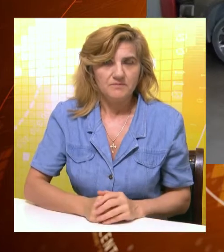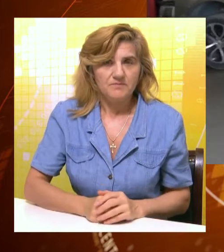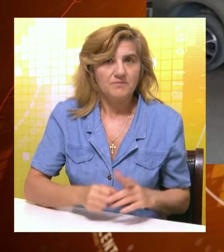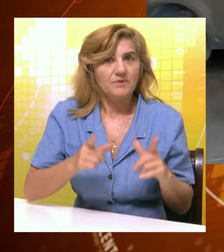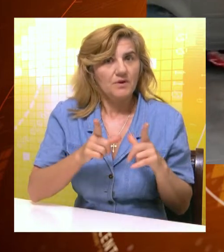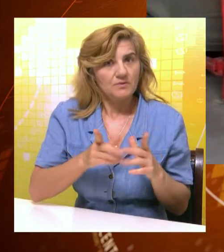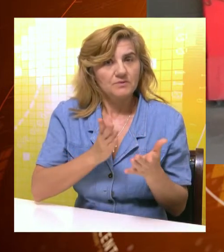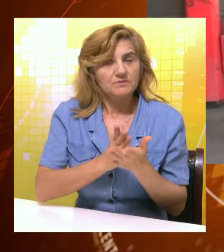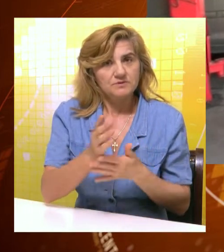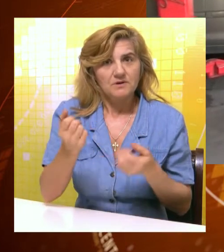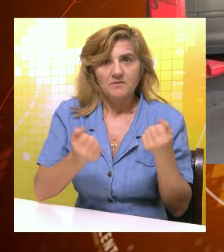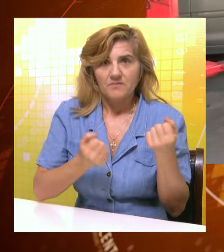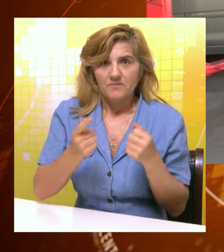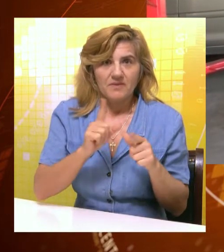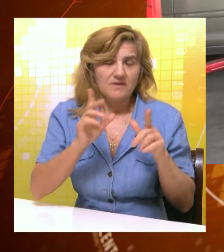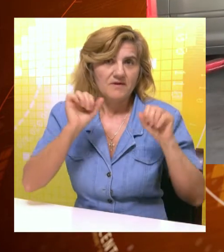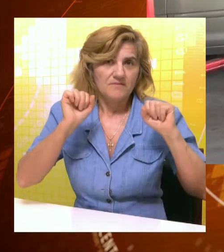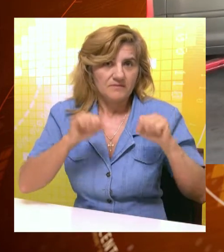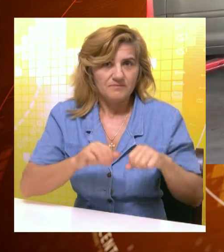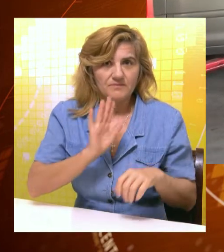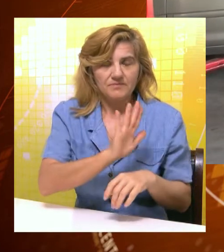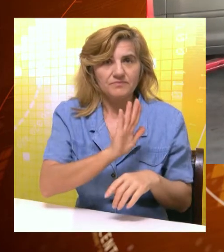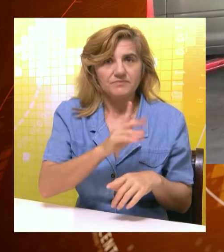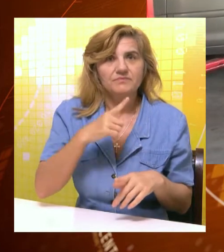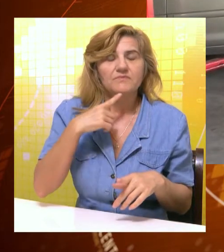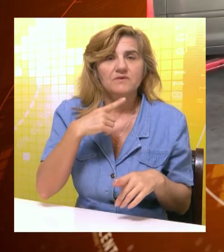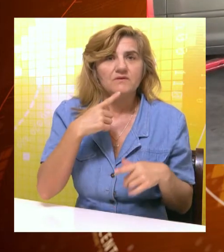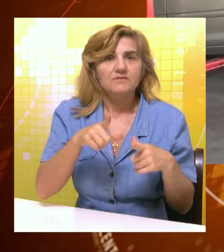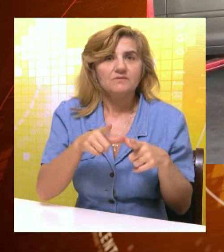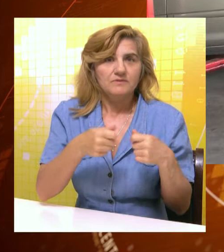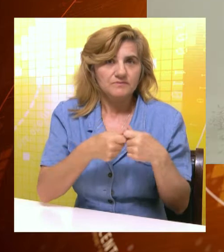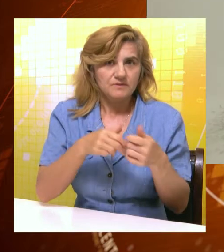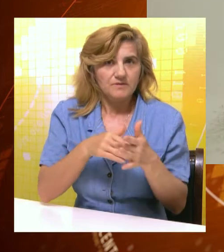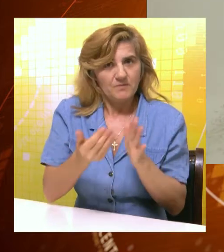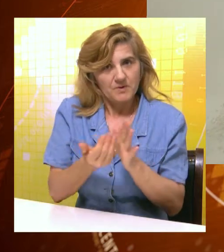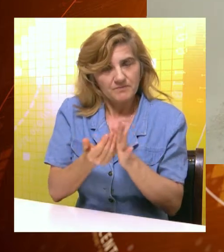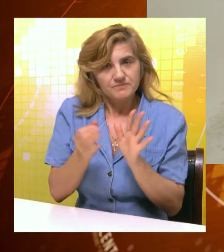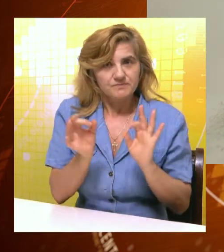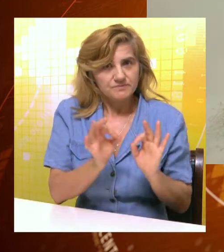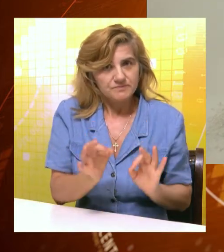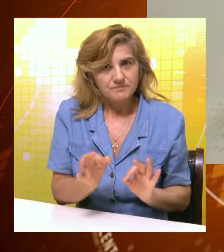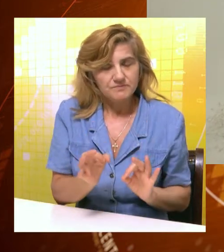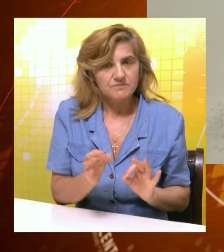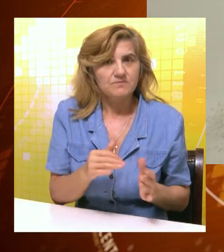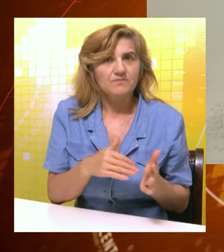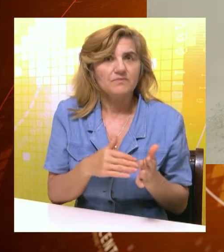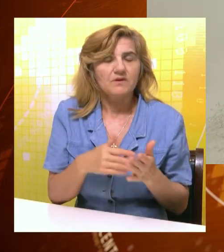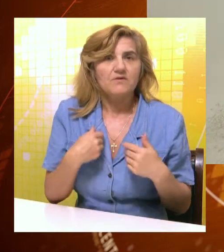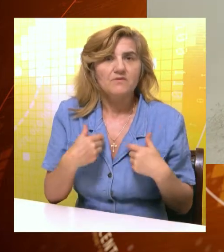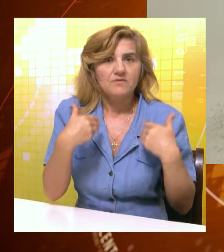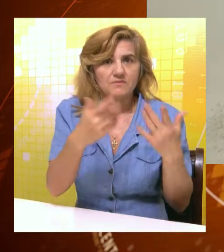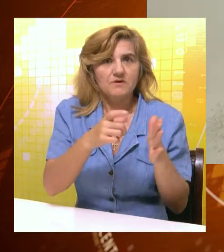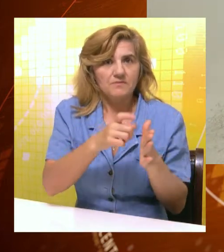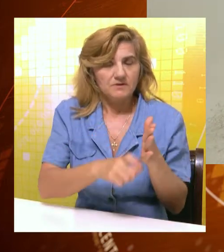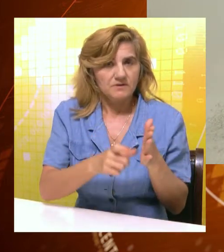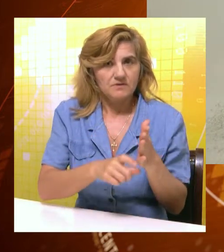slučaju da automobil nije prepisan na trenutnog vlasnika iz Automotosaveza, savjetuju stranke da dođe u Kancelariju Automotosaveza da bi im se izdala